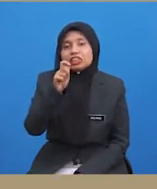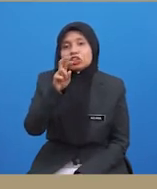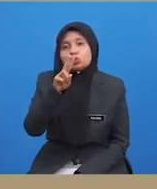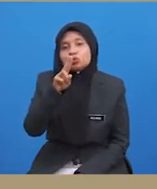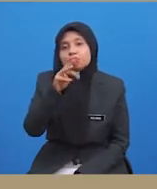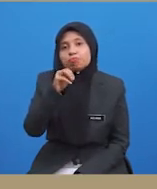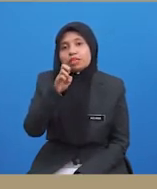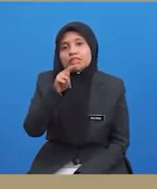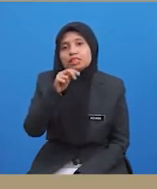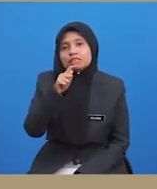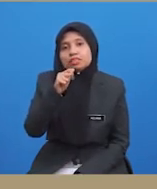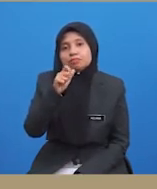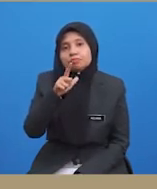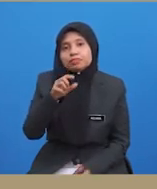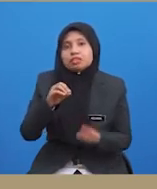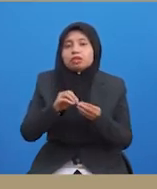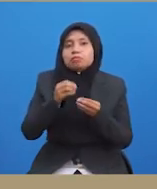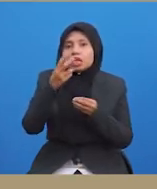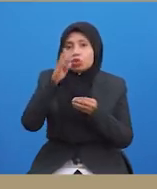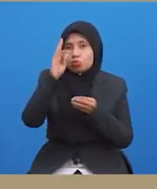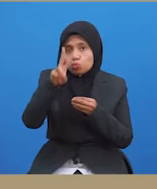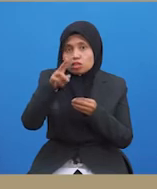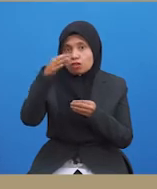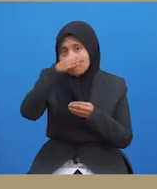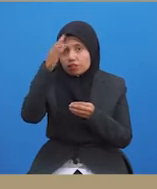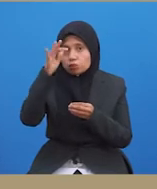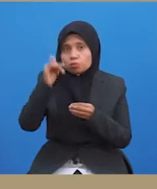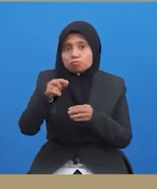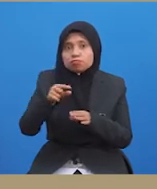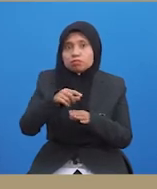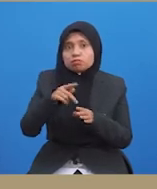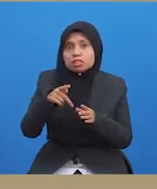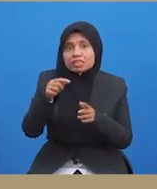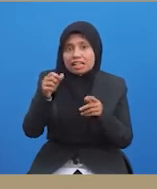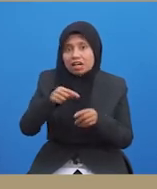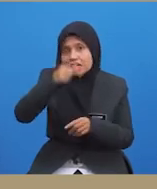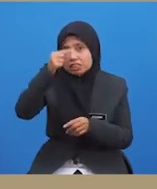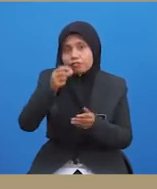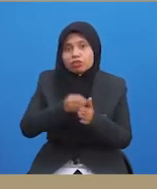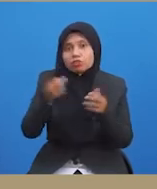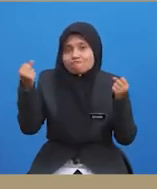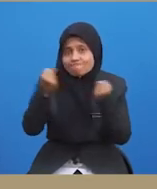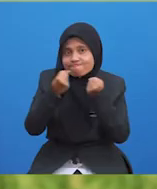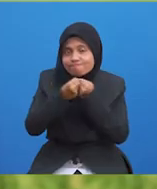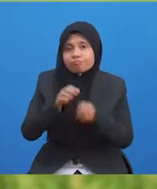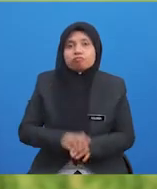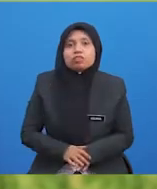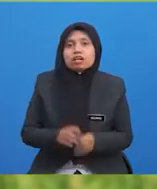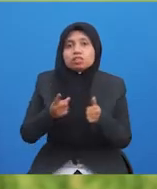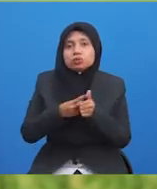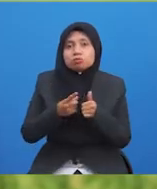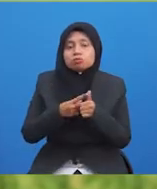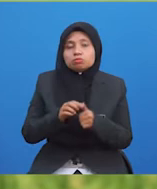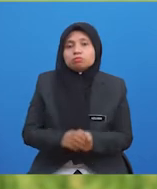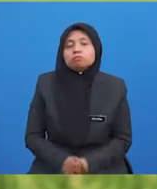Nyatakan dua faktor yang mempengaruhi keagresifan atau keganasan. Di